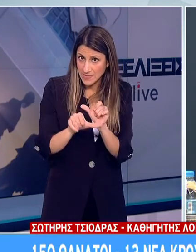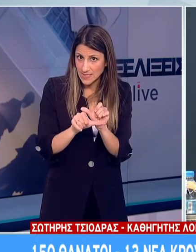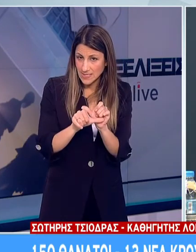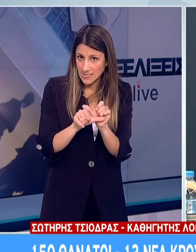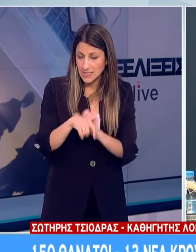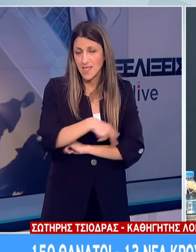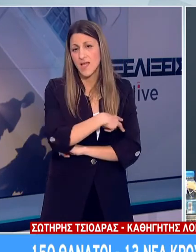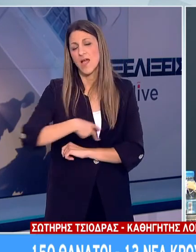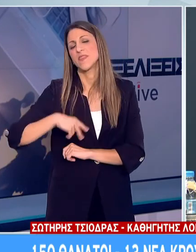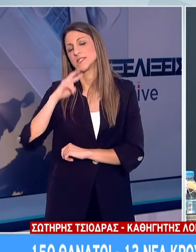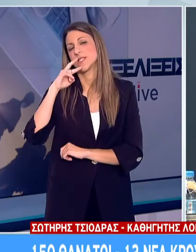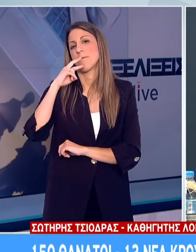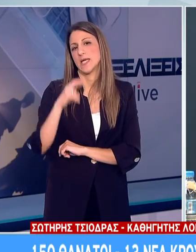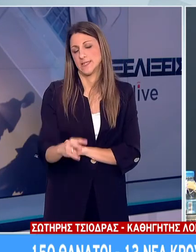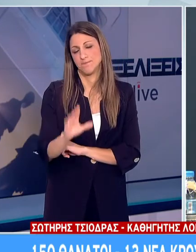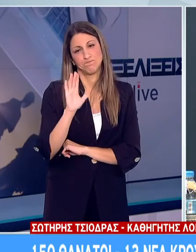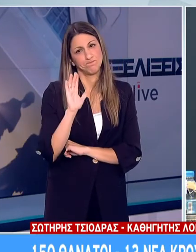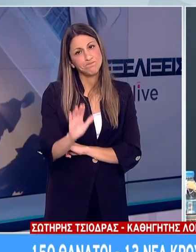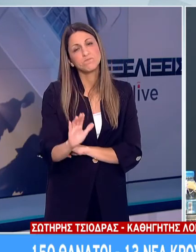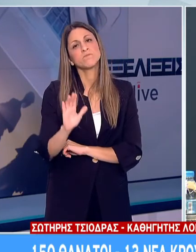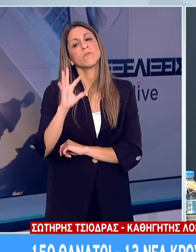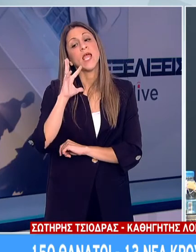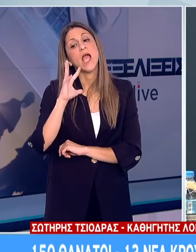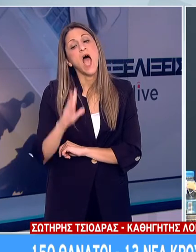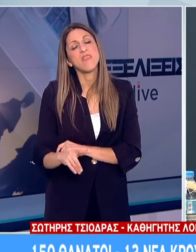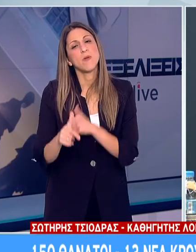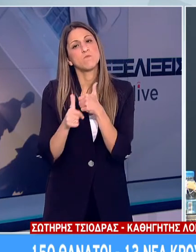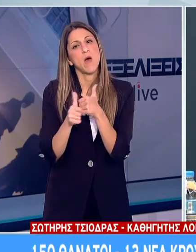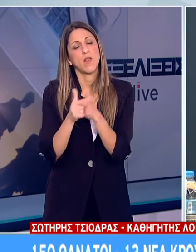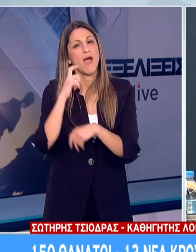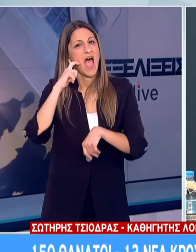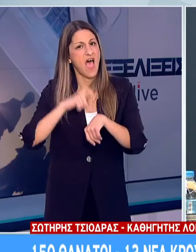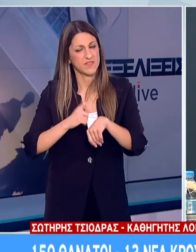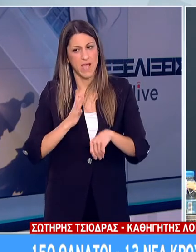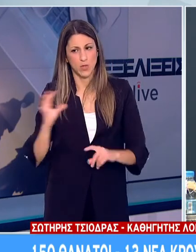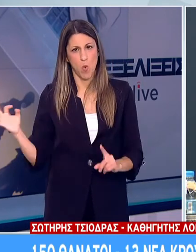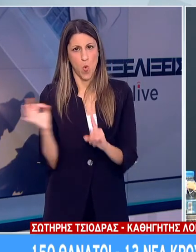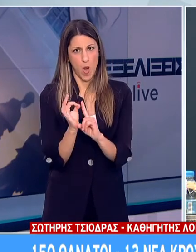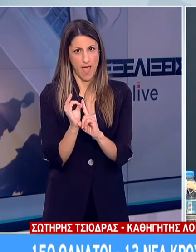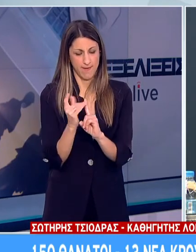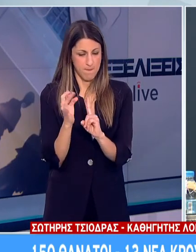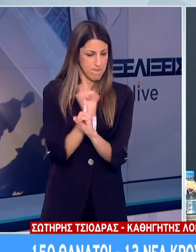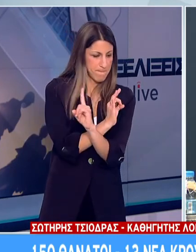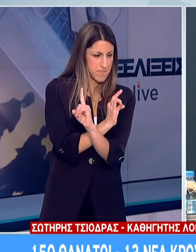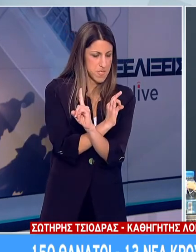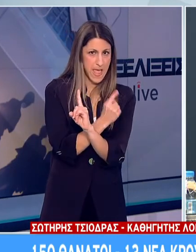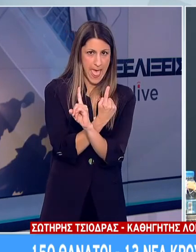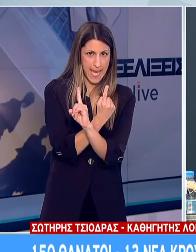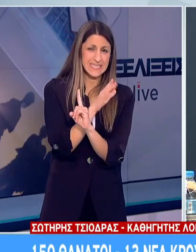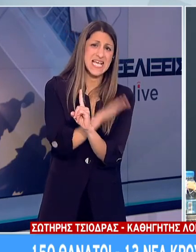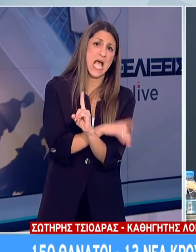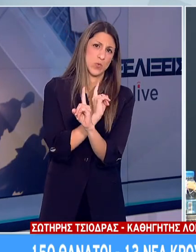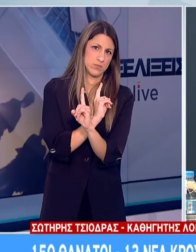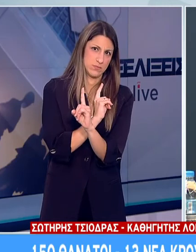Νομίζω μέρα με την ημέρα εξακολουθεί να παραμένει αρκετά κάτω από το ένα ο αναπαραγωγικός ρυθμός της πανδημίας